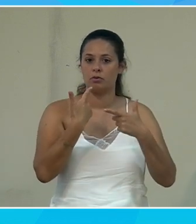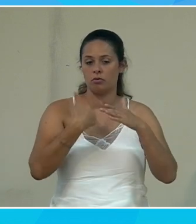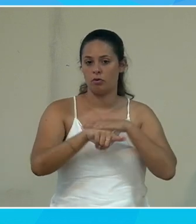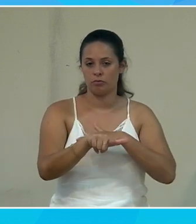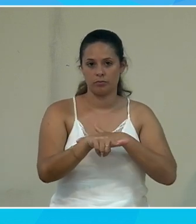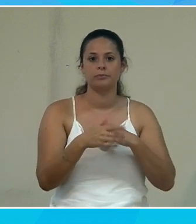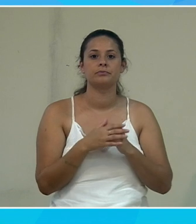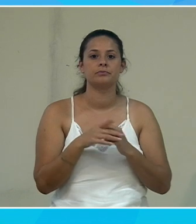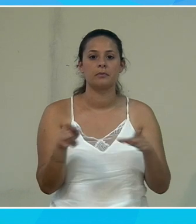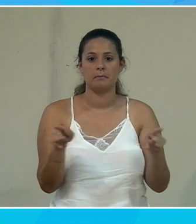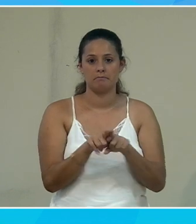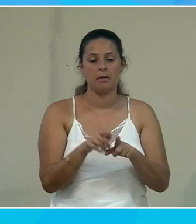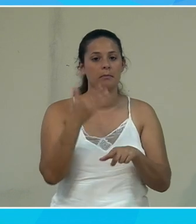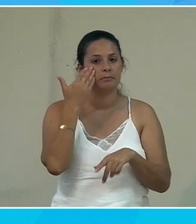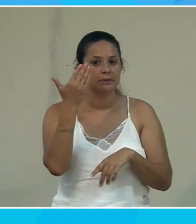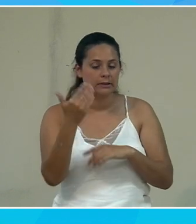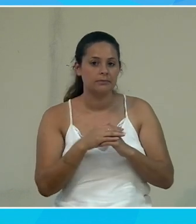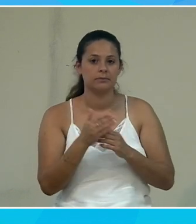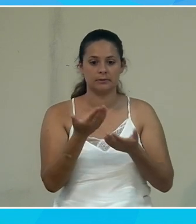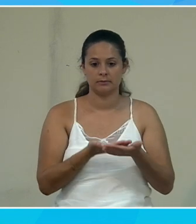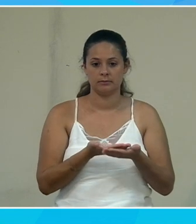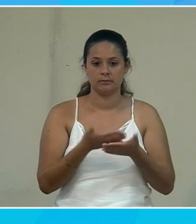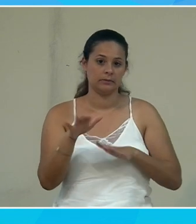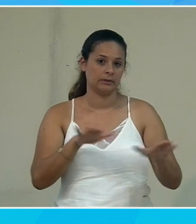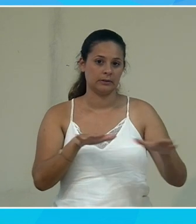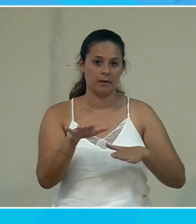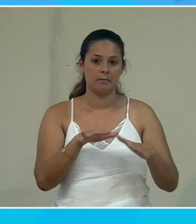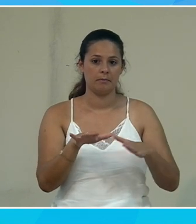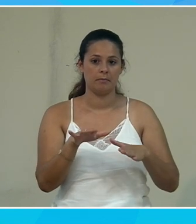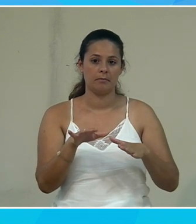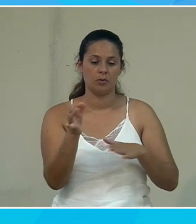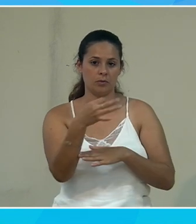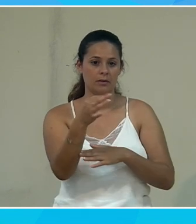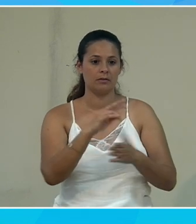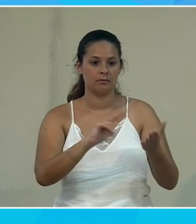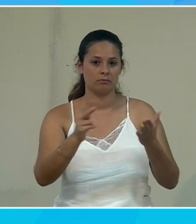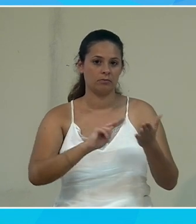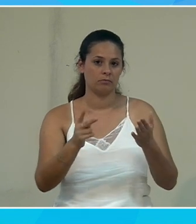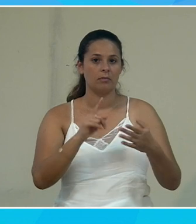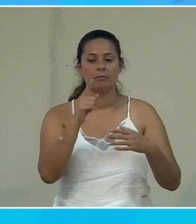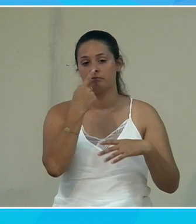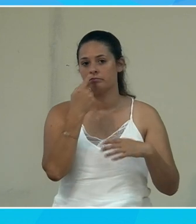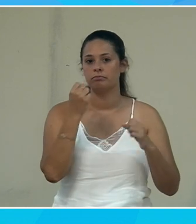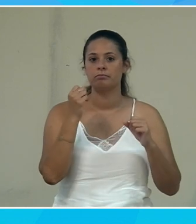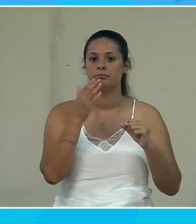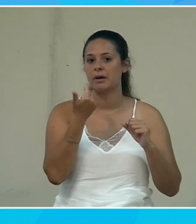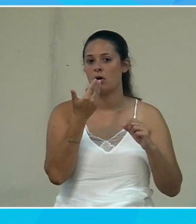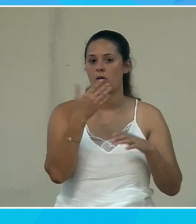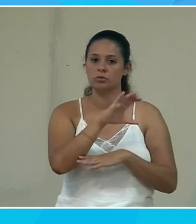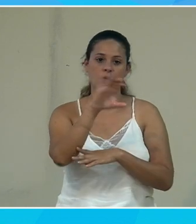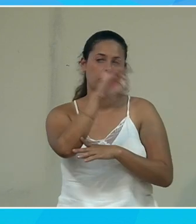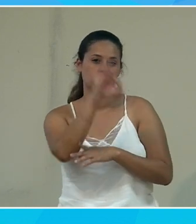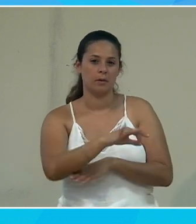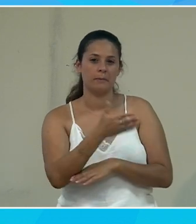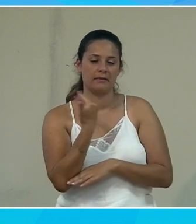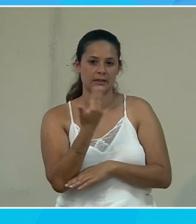donc de la même façon ces systèmes automatiques ils sont perfectibles la traduction c'est perfectible on n'est pas encore dans du 100%